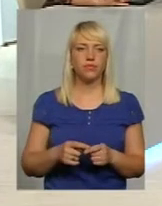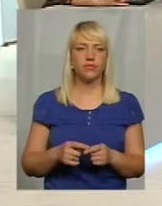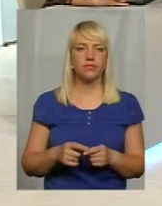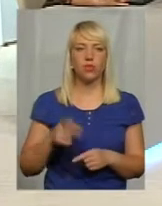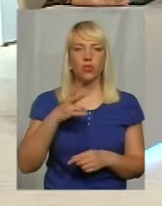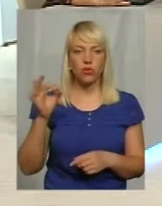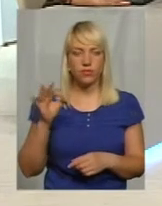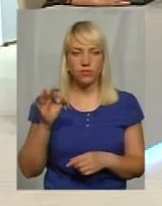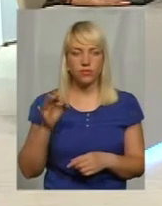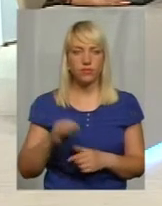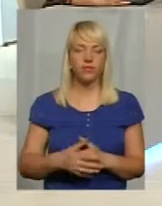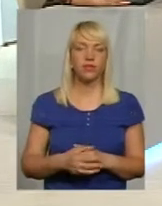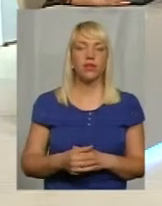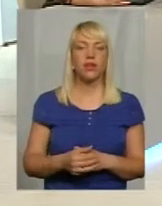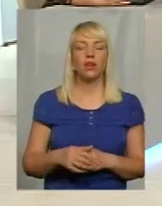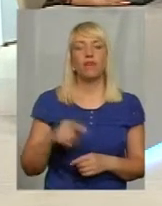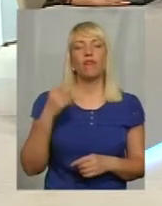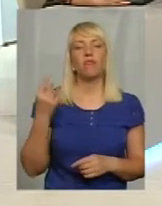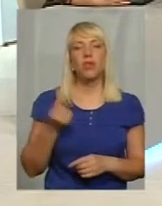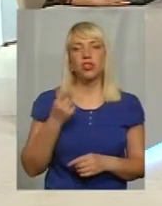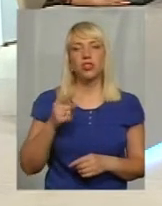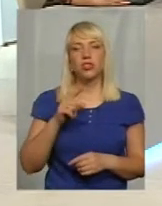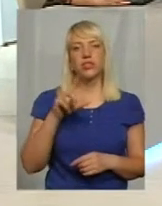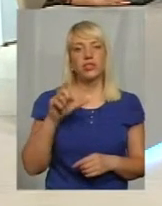Але, вперше, за